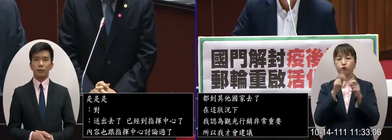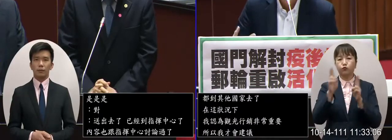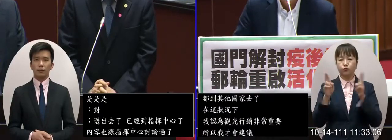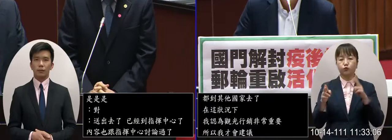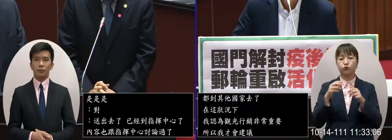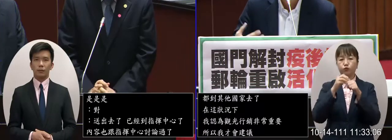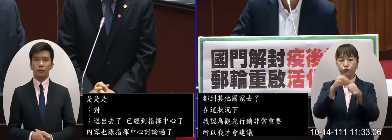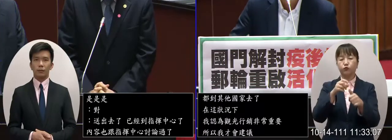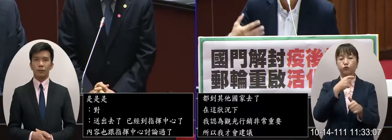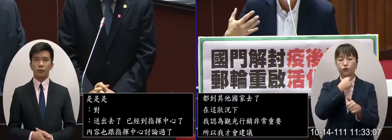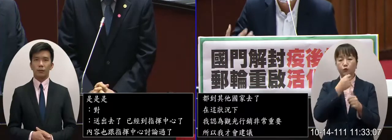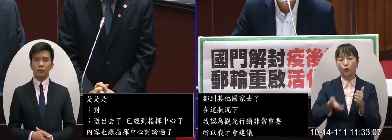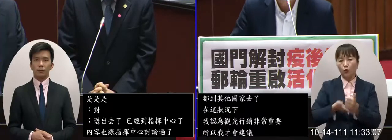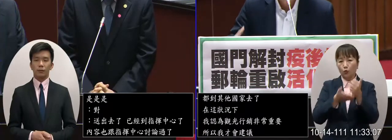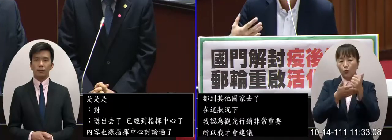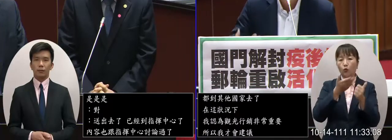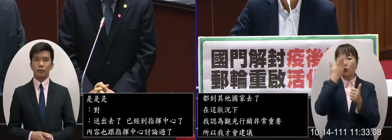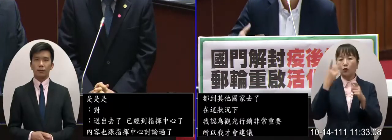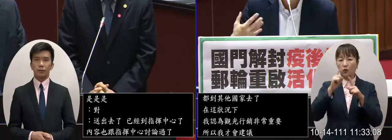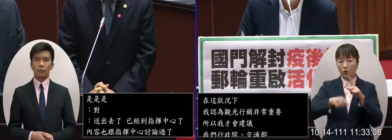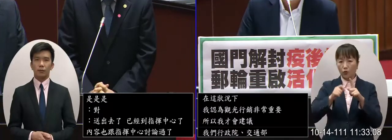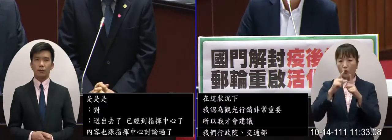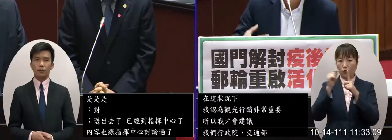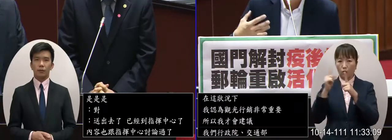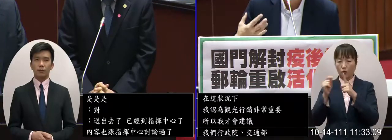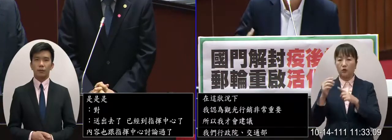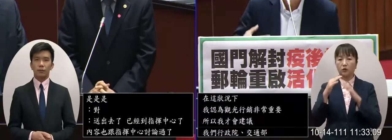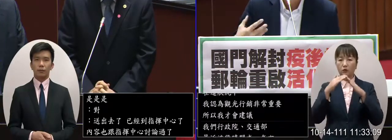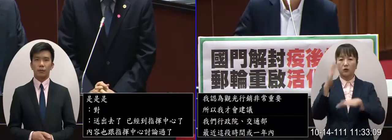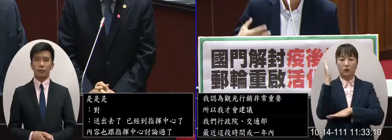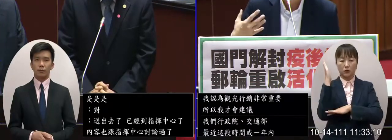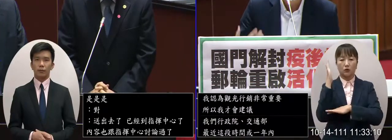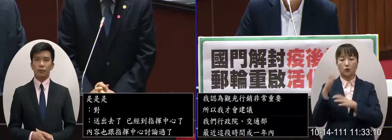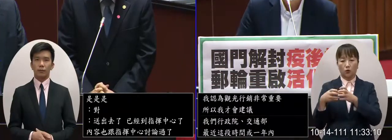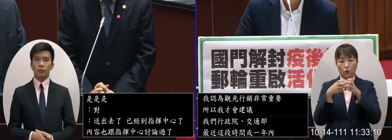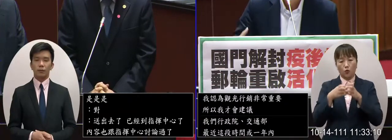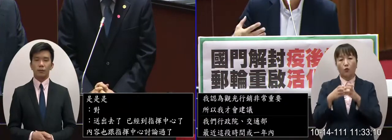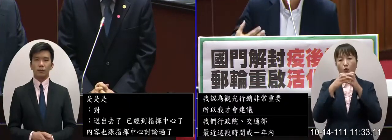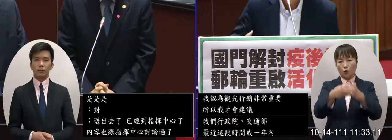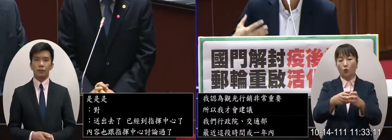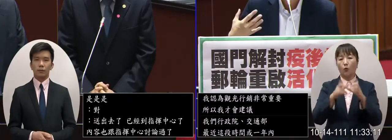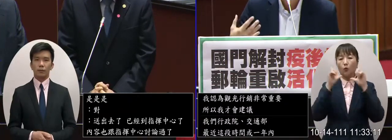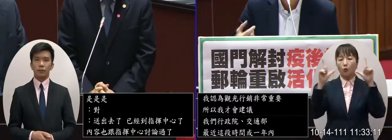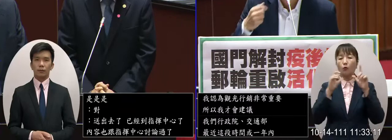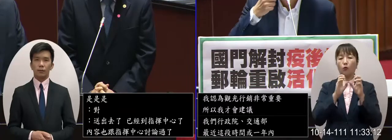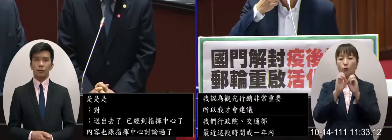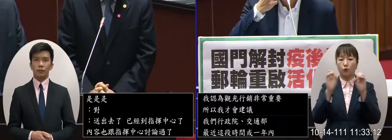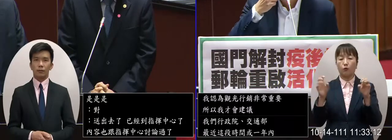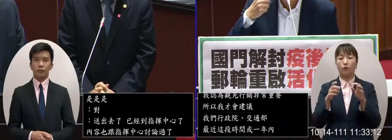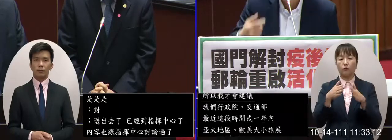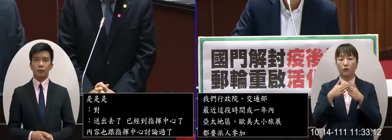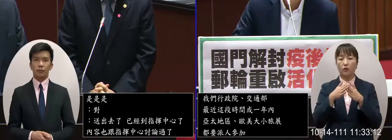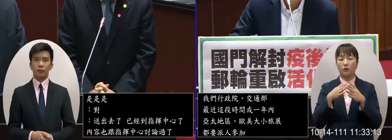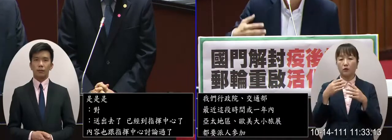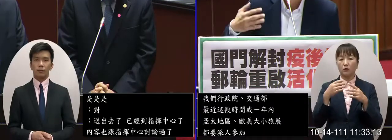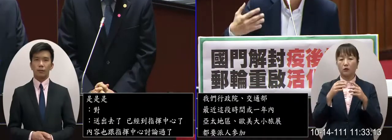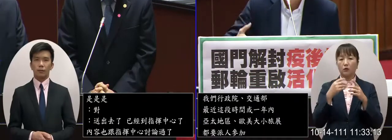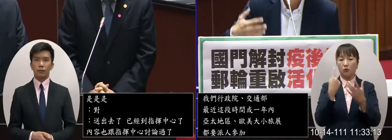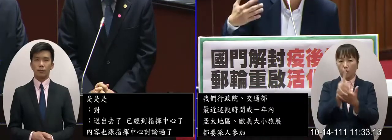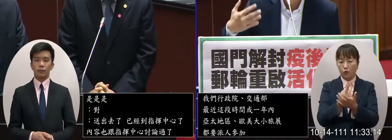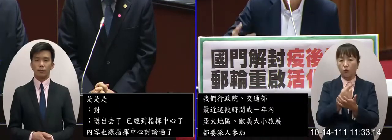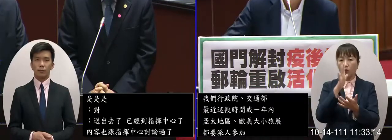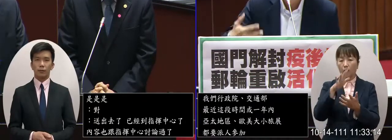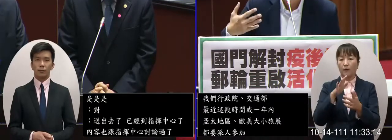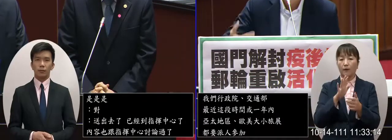參加而且要鼓勵旅行社鼓勵縣市政府都一起組團來參加我們去參加的因為這個參加的過程當中